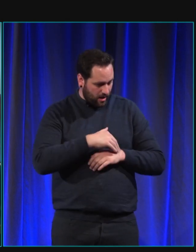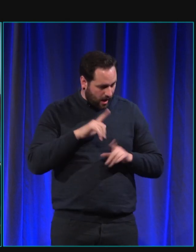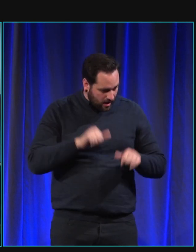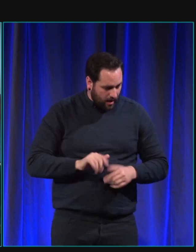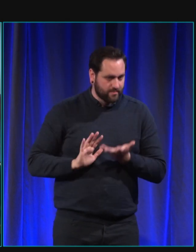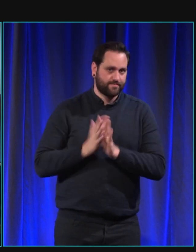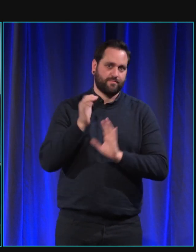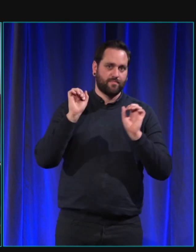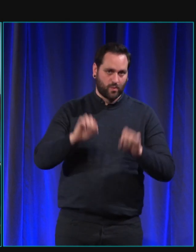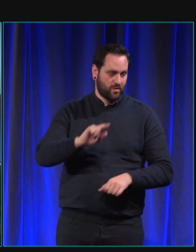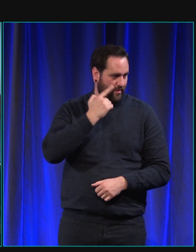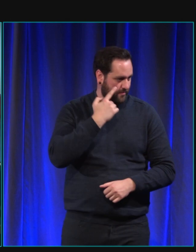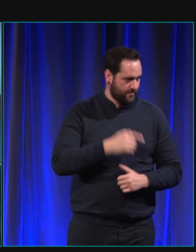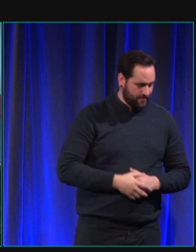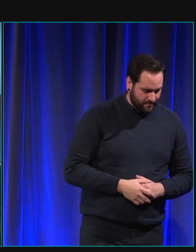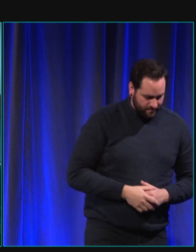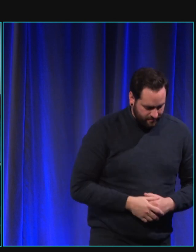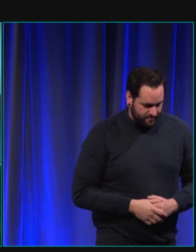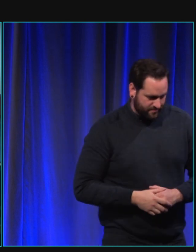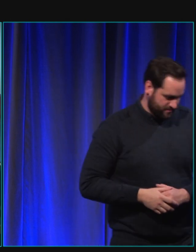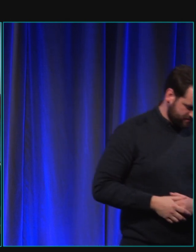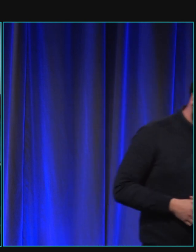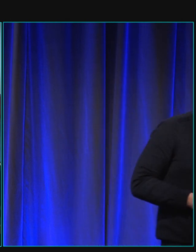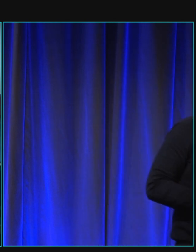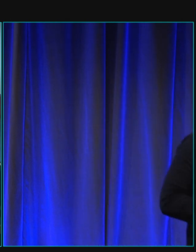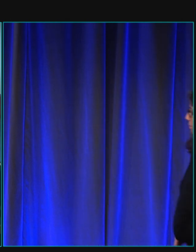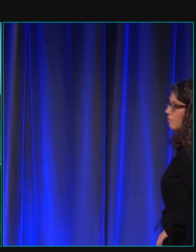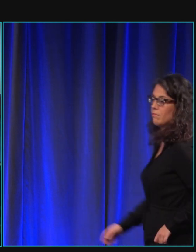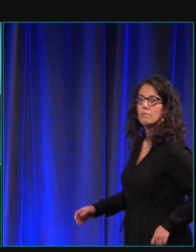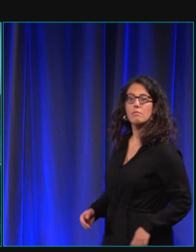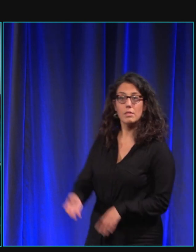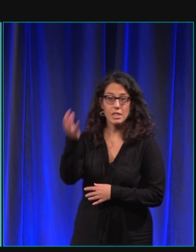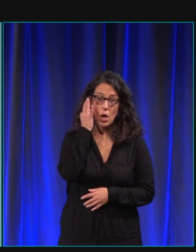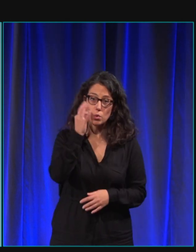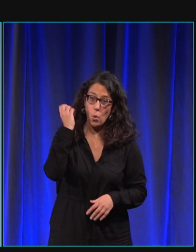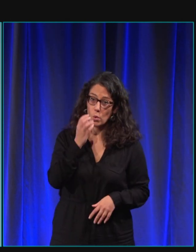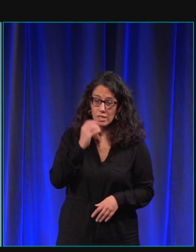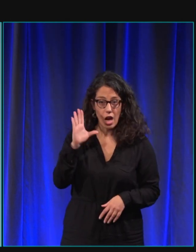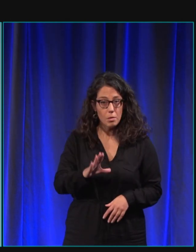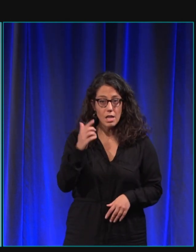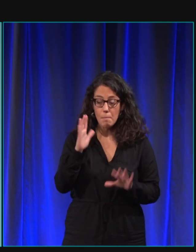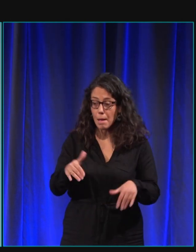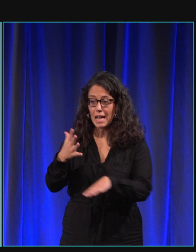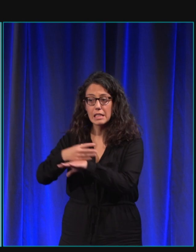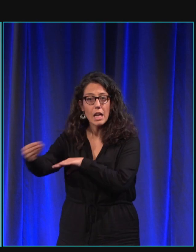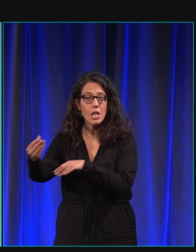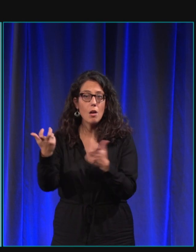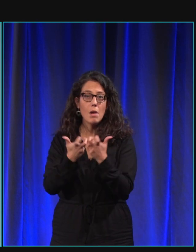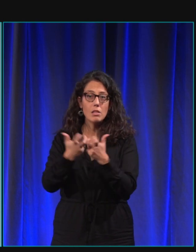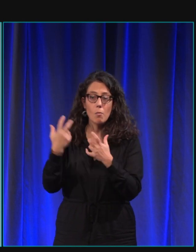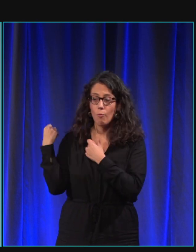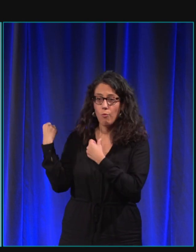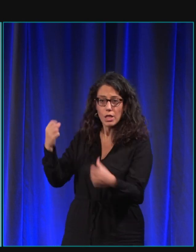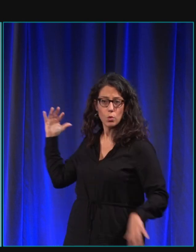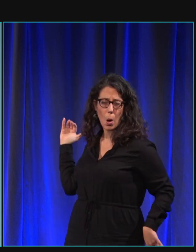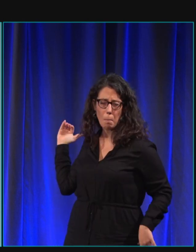extérieur, il va aussi apporter une sécurité. C'est-à-dire que pour tous les objets qui arrivent de derrière, s'il y a une voiture qui arrive très vite,